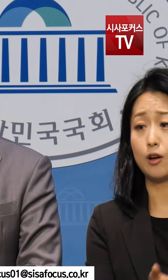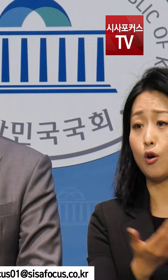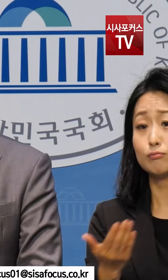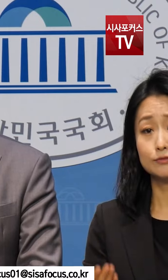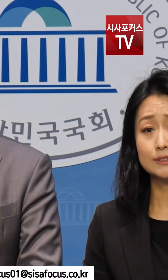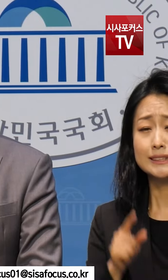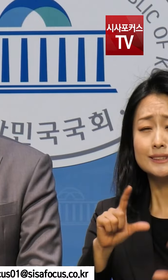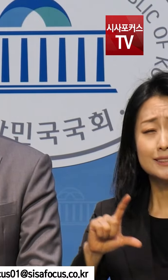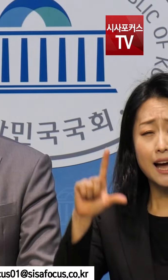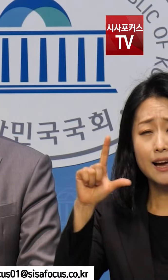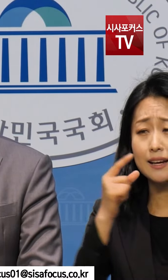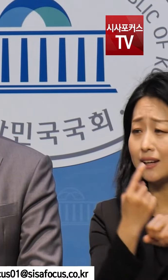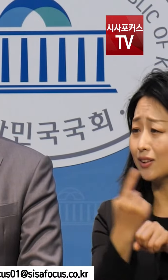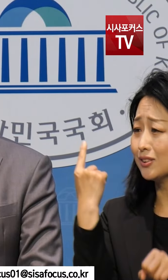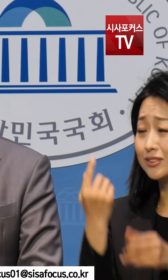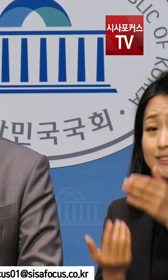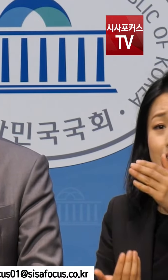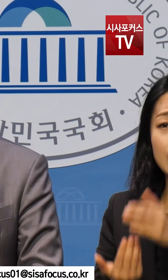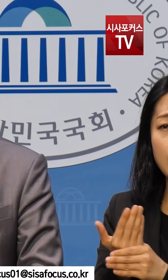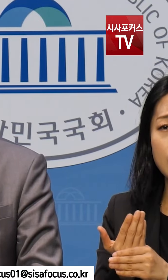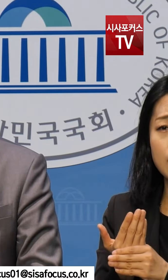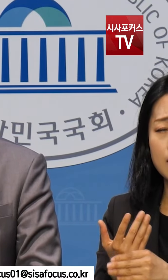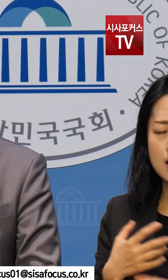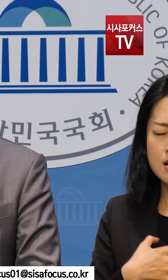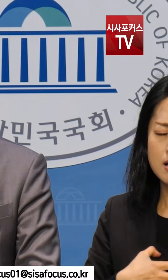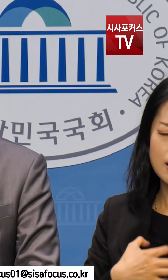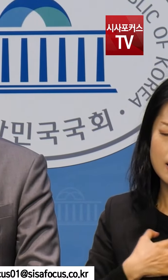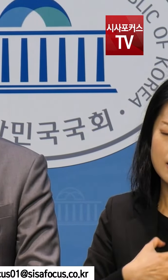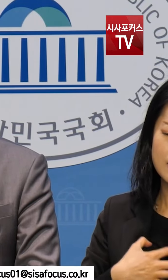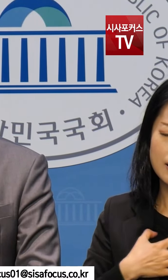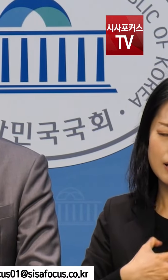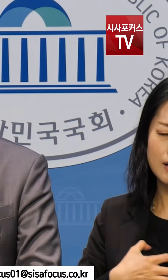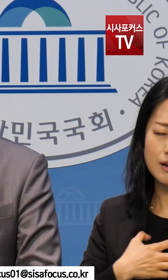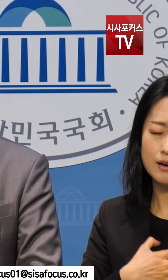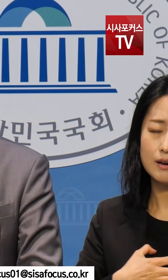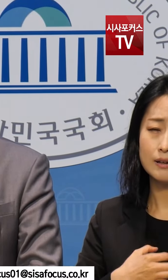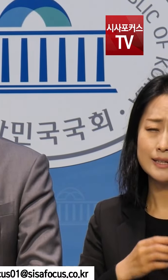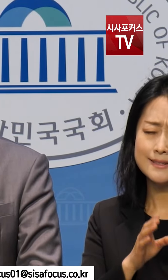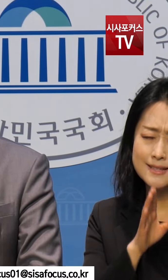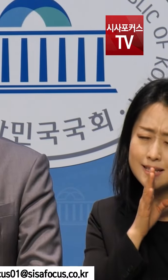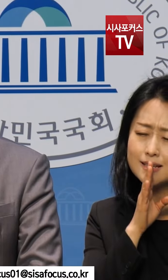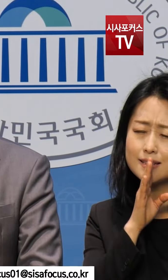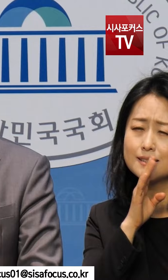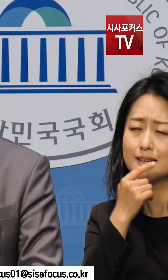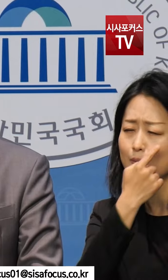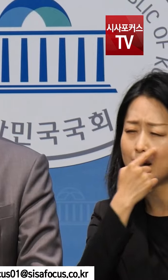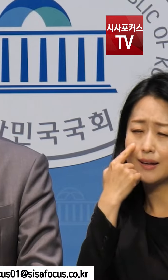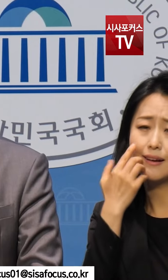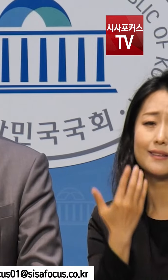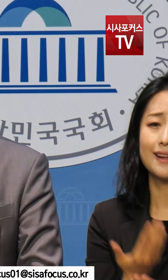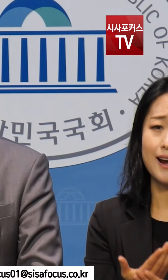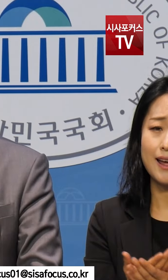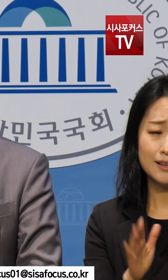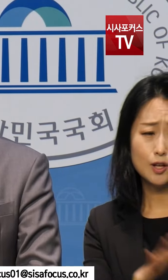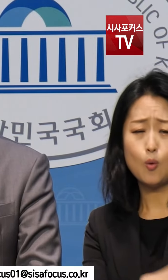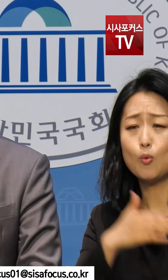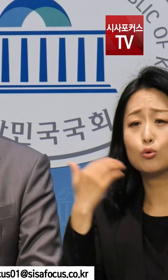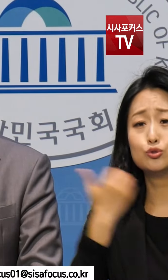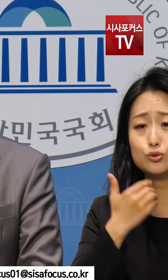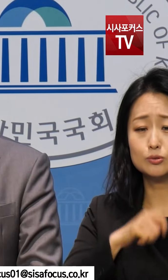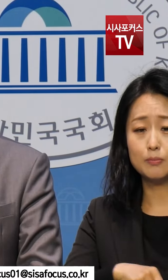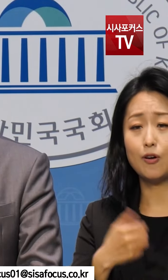아직도 1년 전 그날의 아픔에서 벗어나지 못한 채 진실을 알려달라고 진짜 책임자를